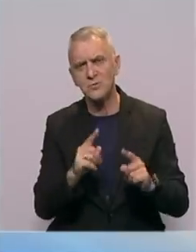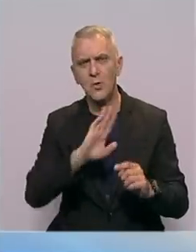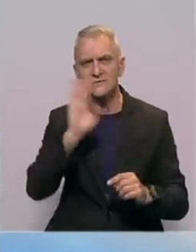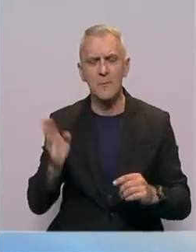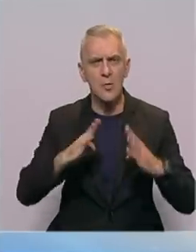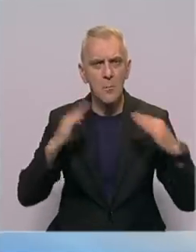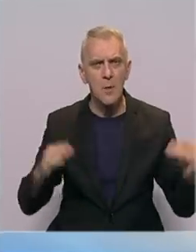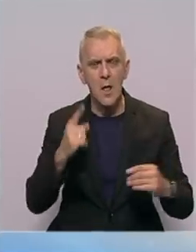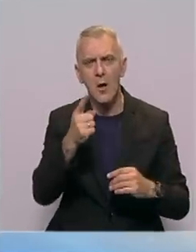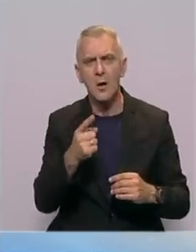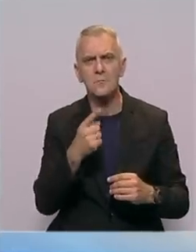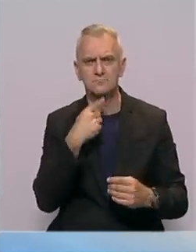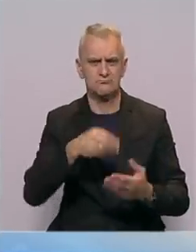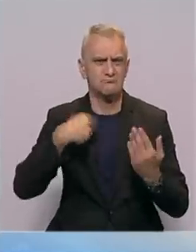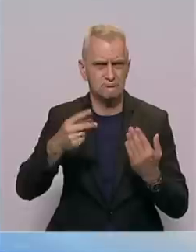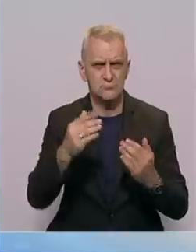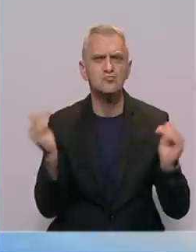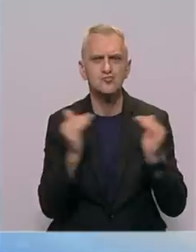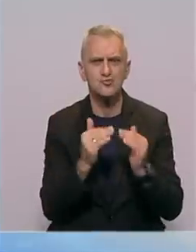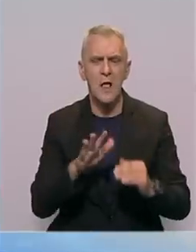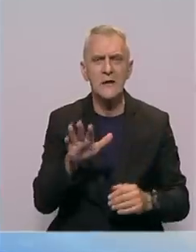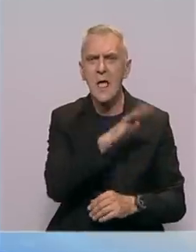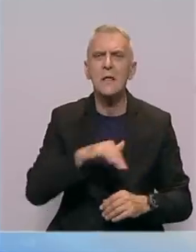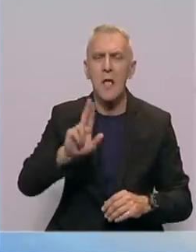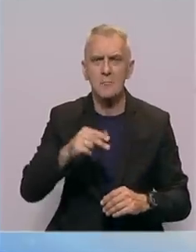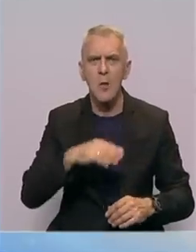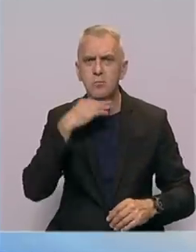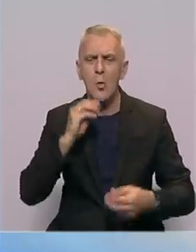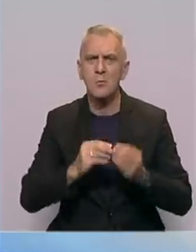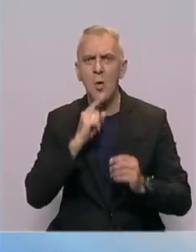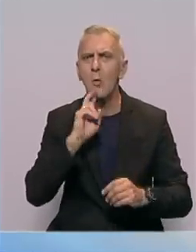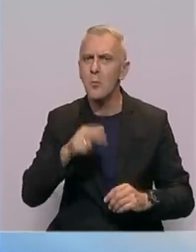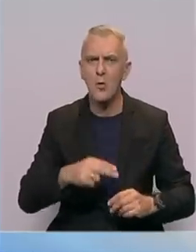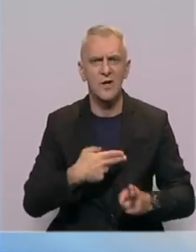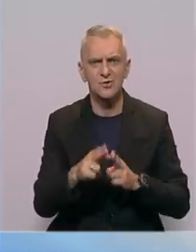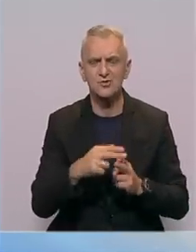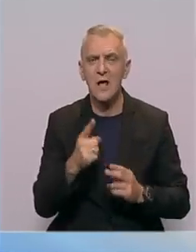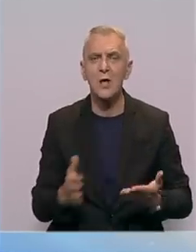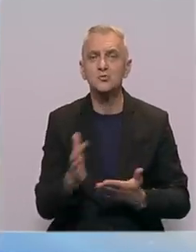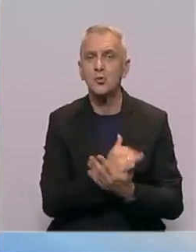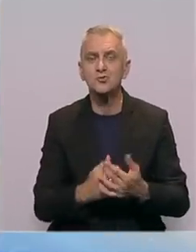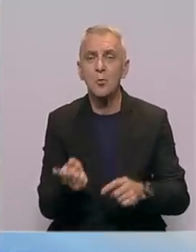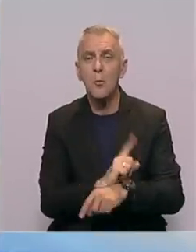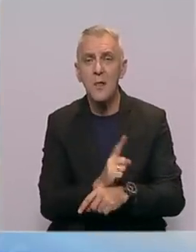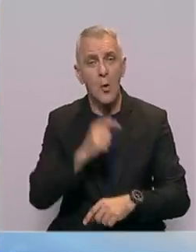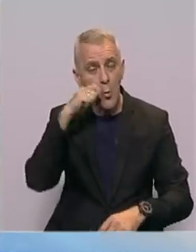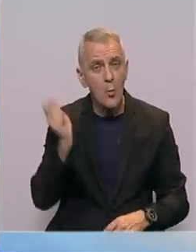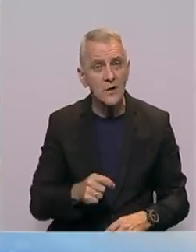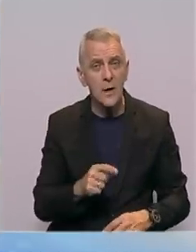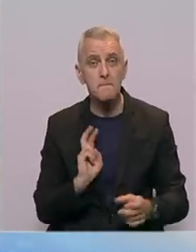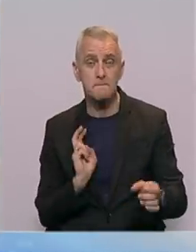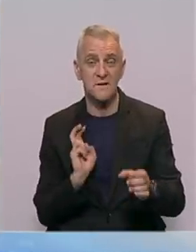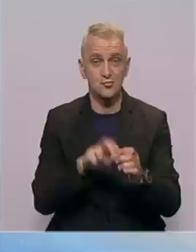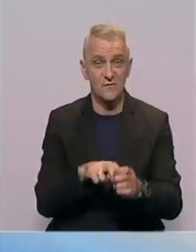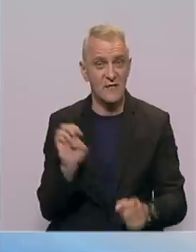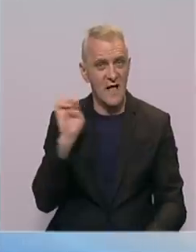panelisti su se složili kako regija ima mnogo problema, koje mora rješiti te iskoristiti trenutak rata u Ukrajini za